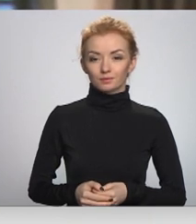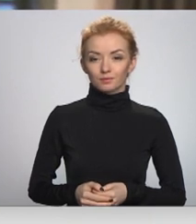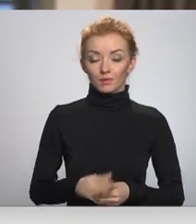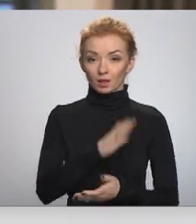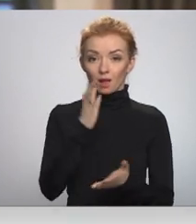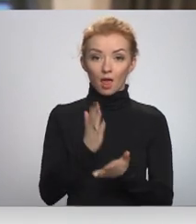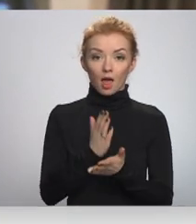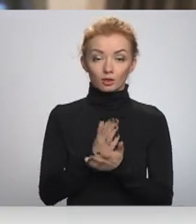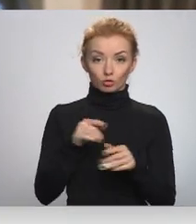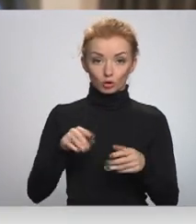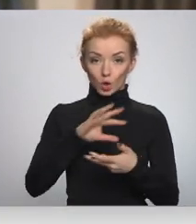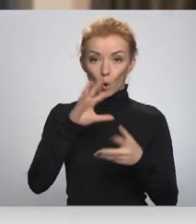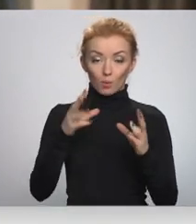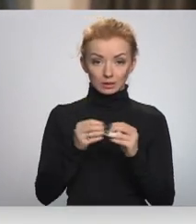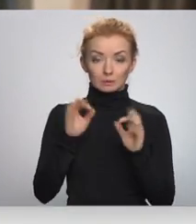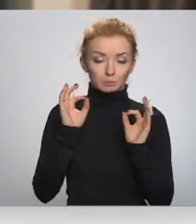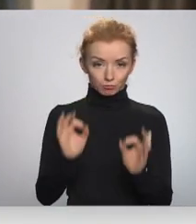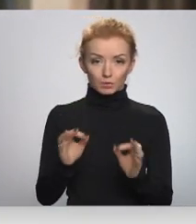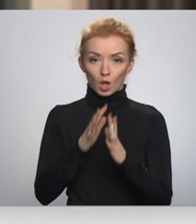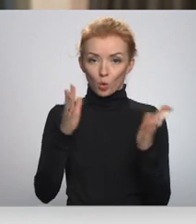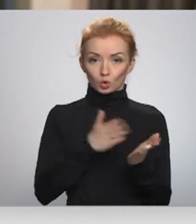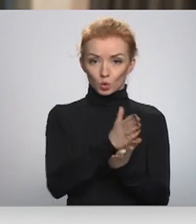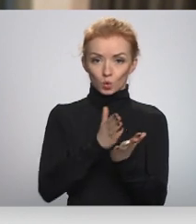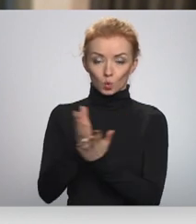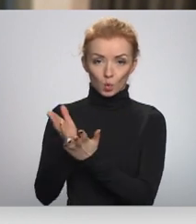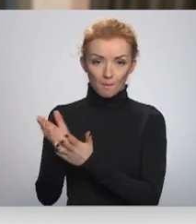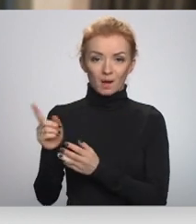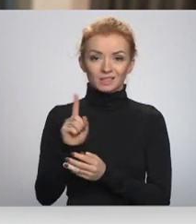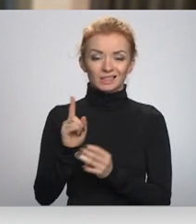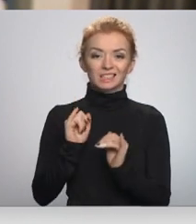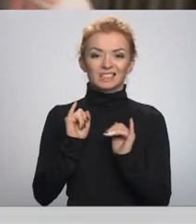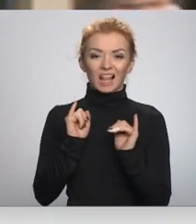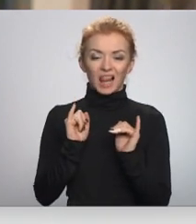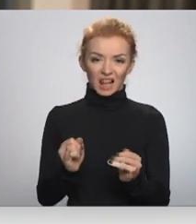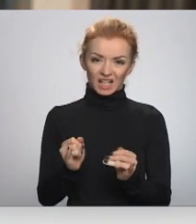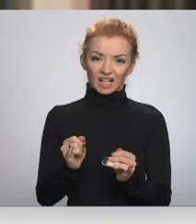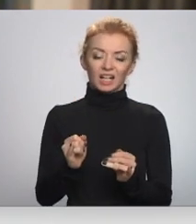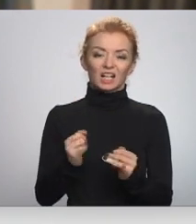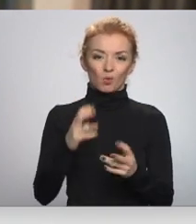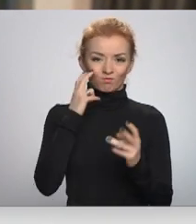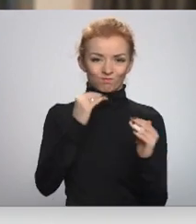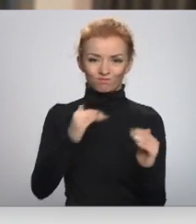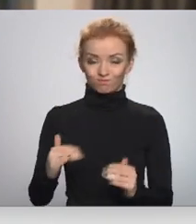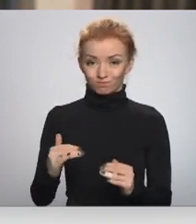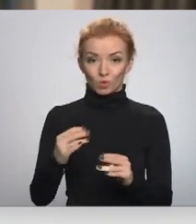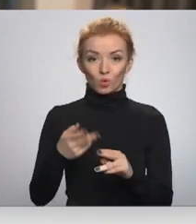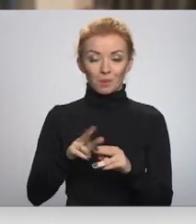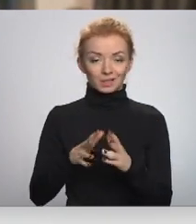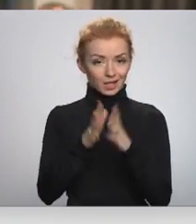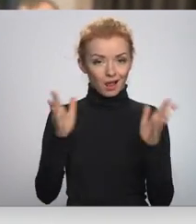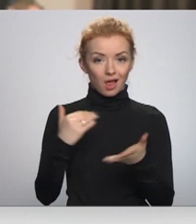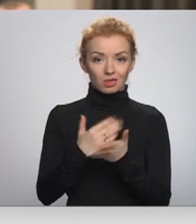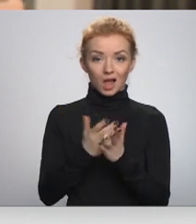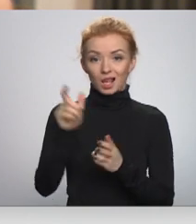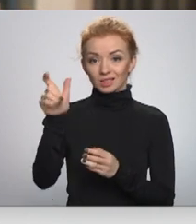Esošais strateģiskais koncepts pat tiešām vairākās jomās ir tā sacīt slikti novecojis. Un es domāju, ka lielākoties cilvēki, kuriem